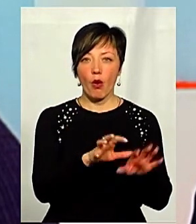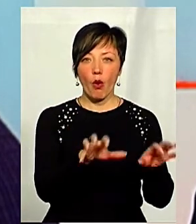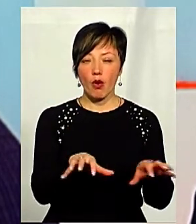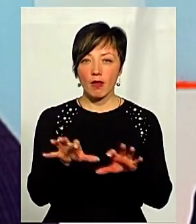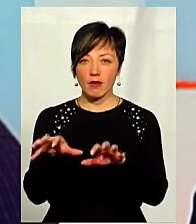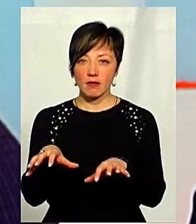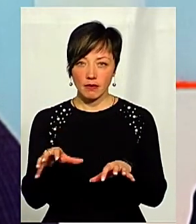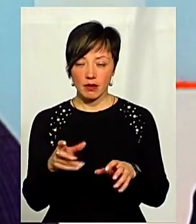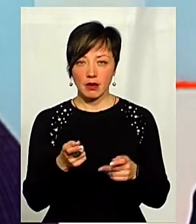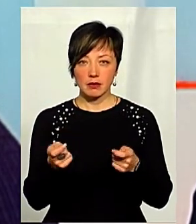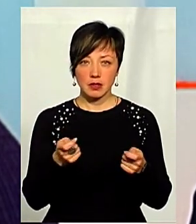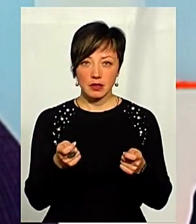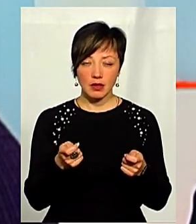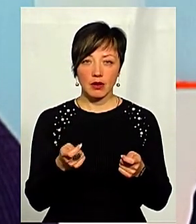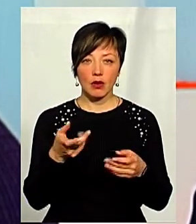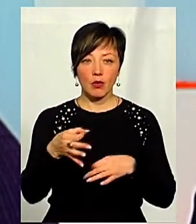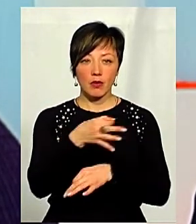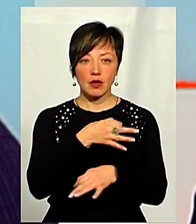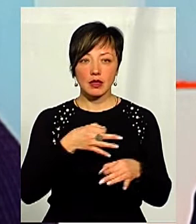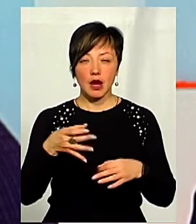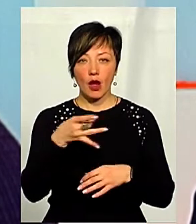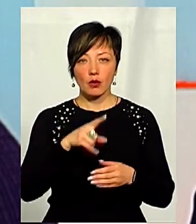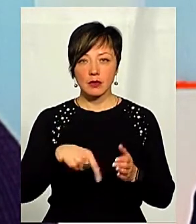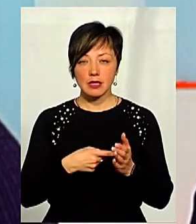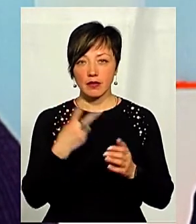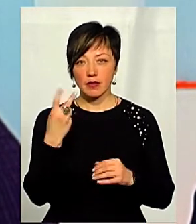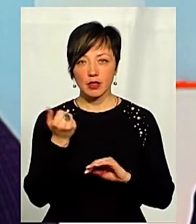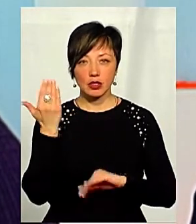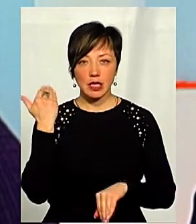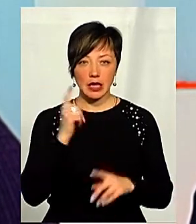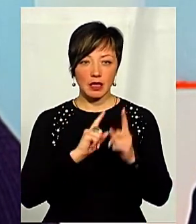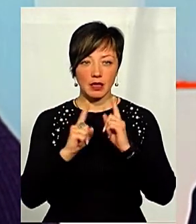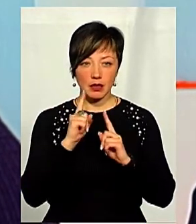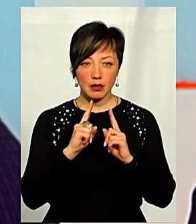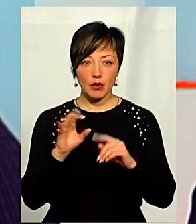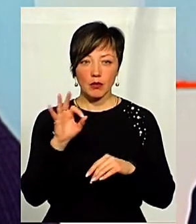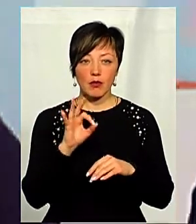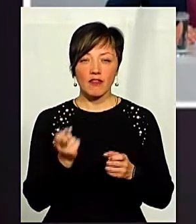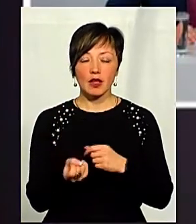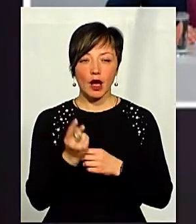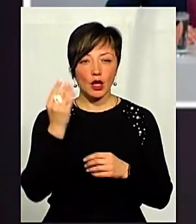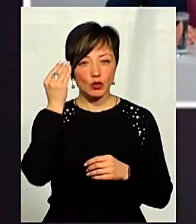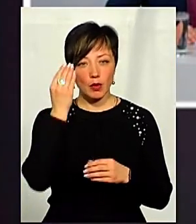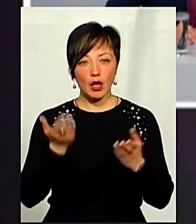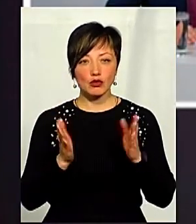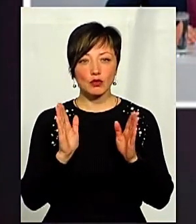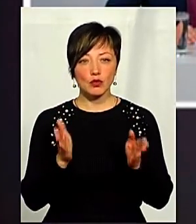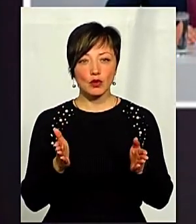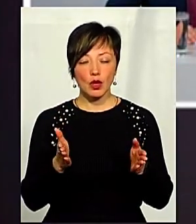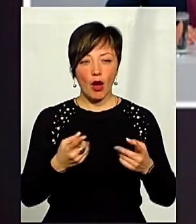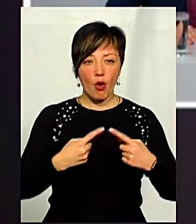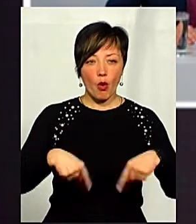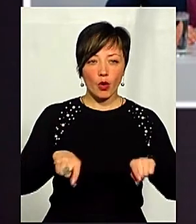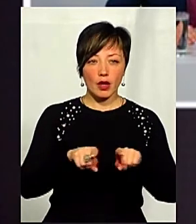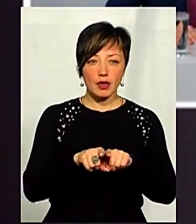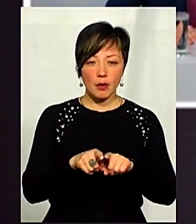в нас виникало питання, коли ми обговорювали з районами і містами, де стижня-два назад, на селекторі, то виникала думка, якщо будуть округи